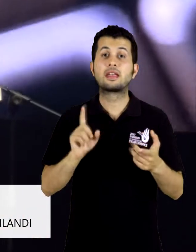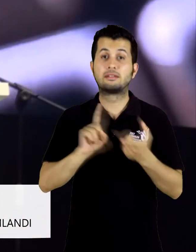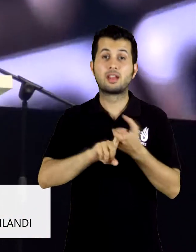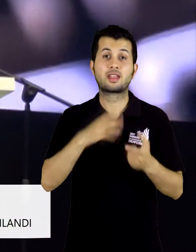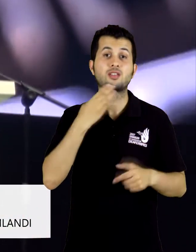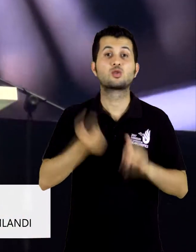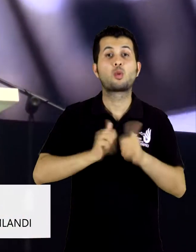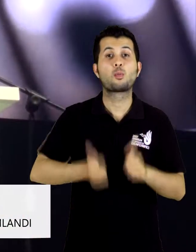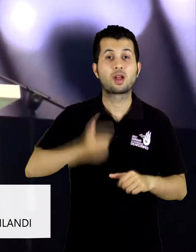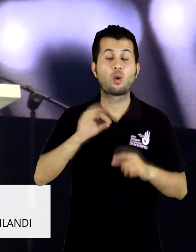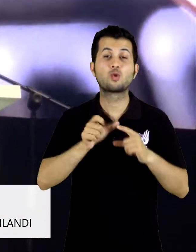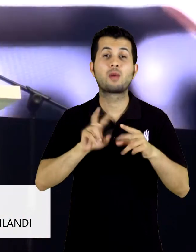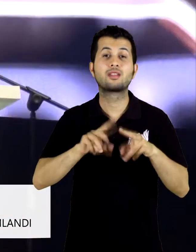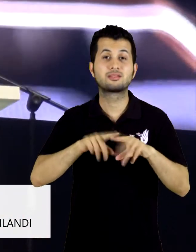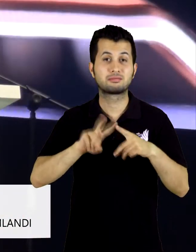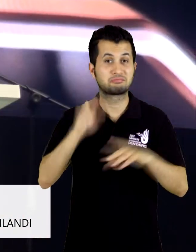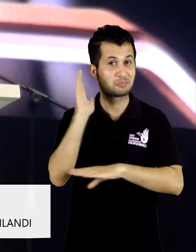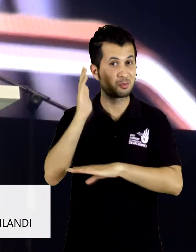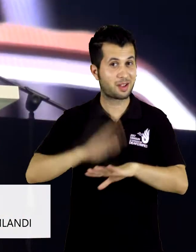Osman Aşkın Bak birer konuşma yaptı.